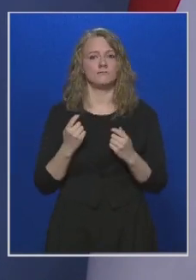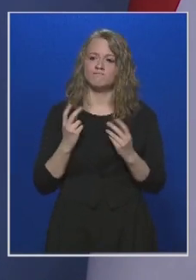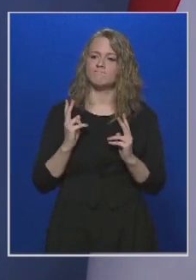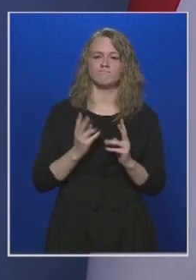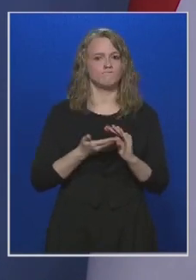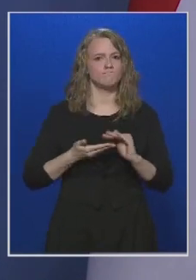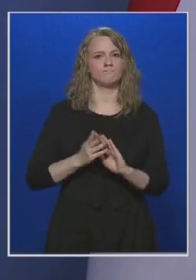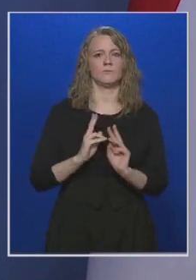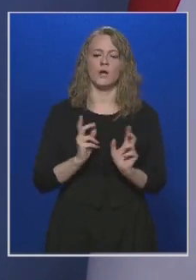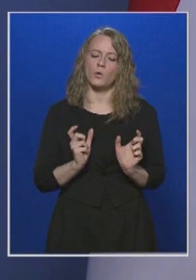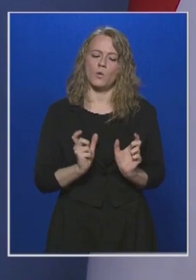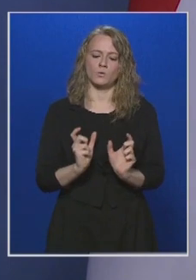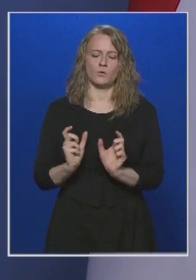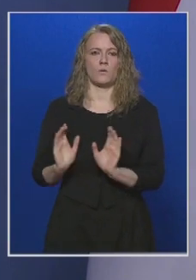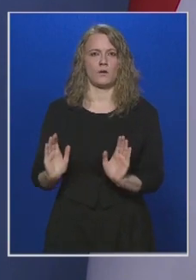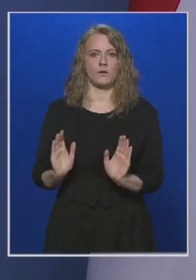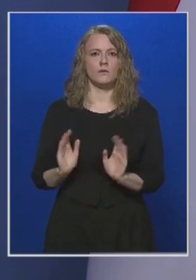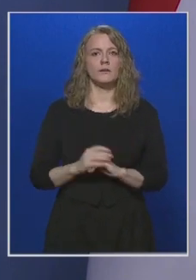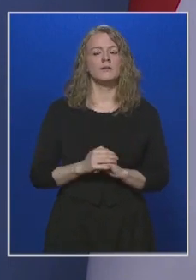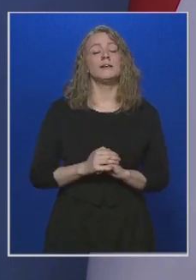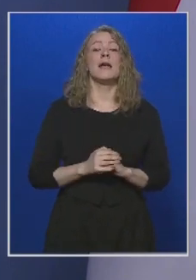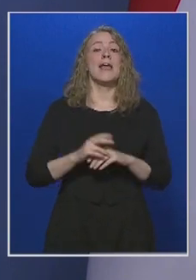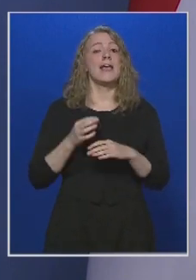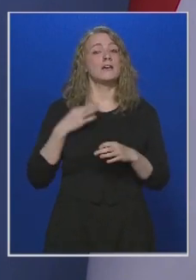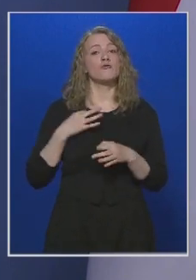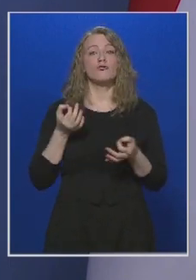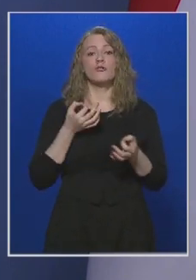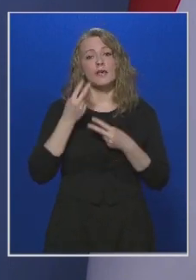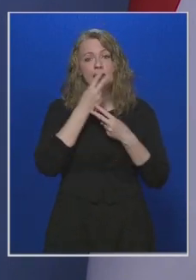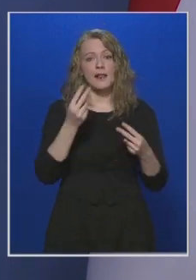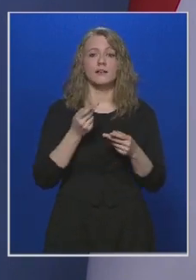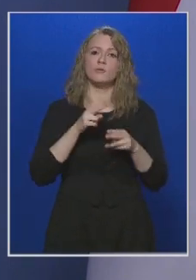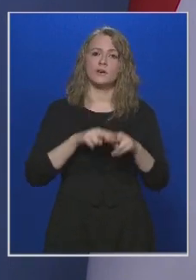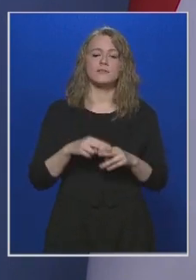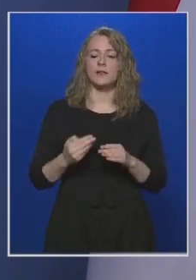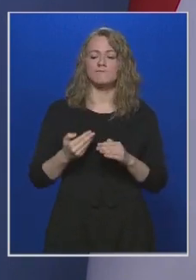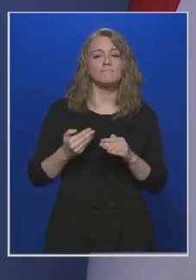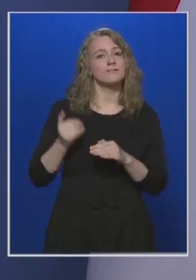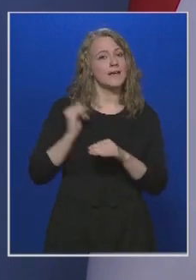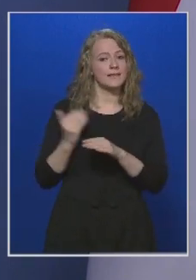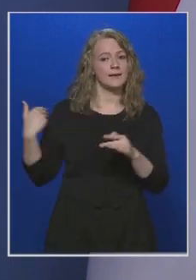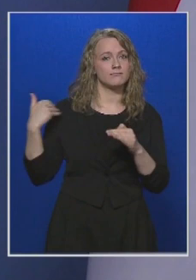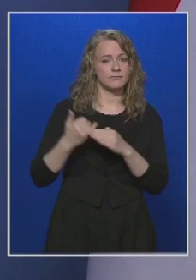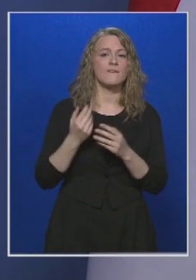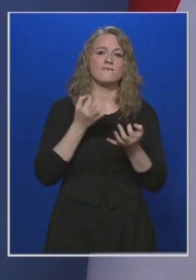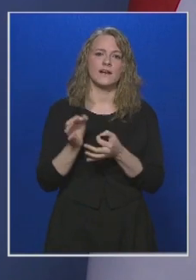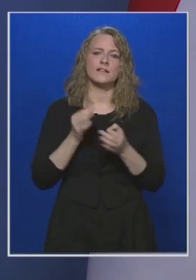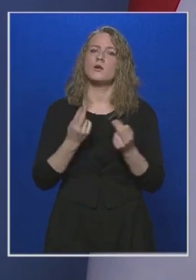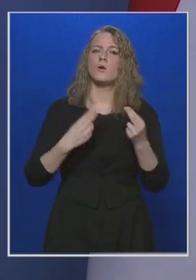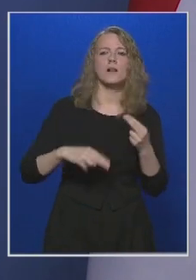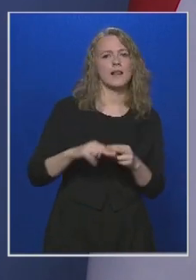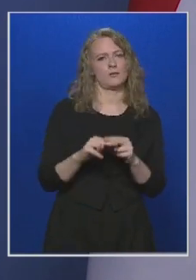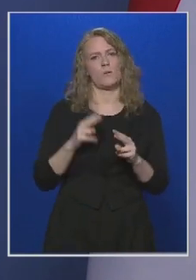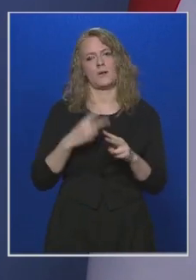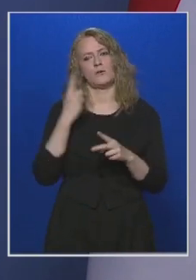hogy ezt kontrollat tarthassuk, és az egészségügyi ellátórendszer az elmúlt hetekben felkészült arra, hogy a lehető legtöbb beteget tudja